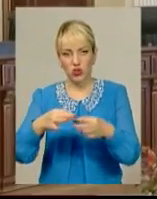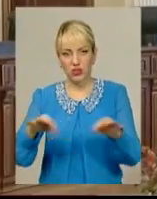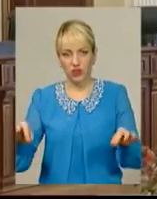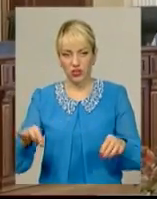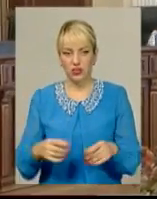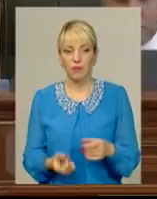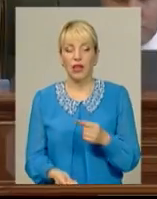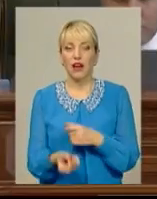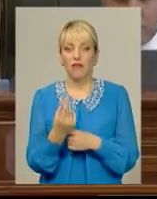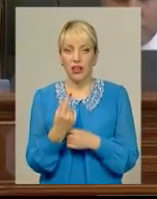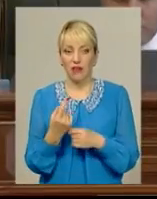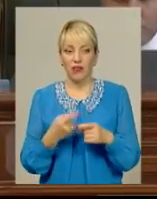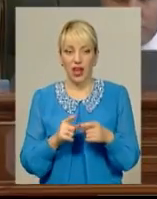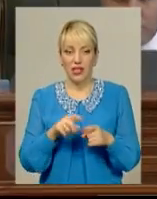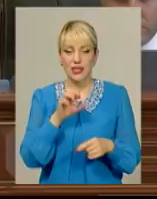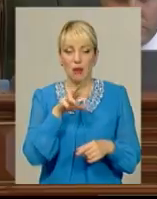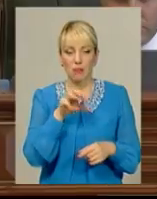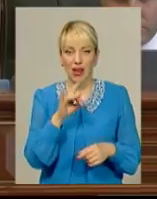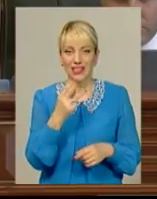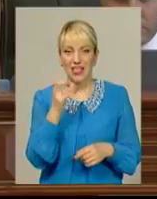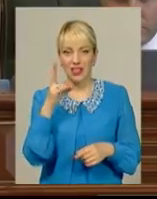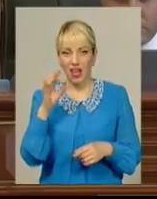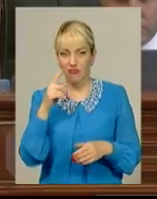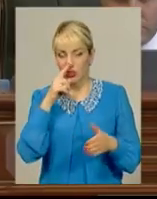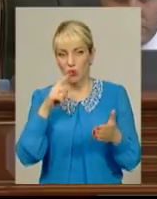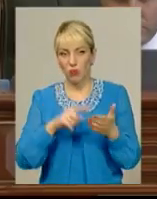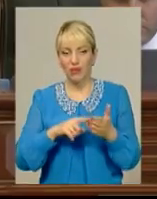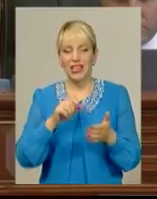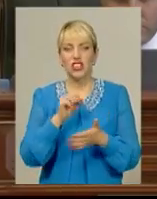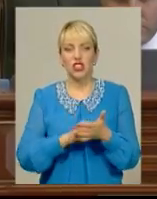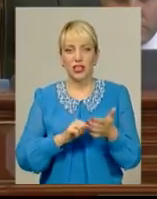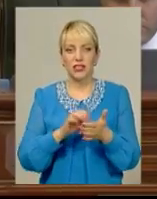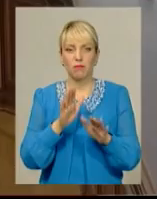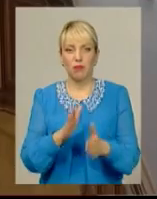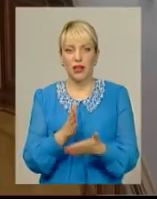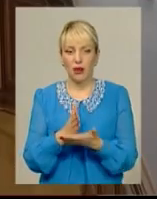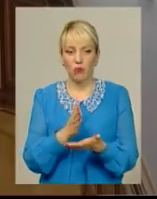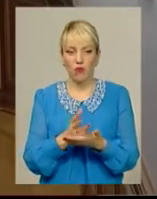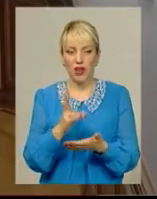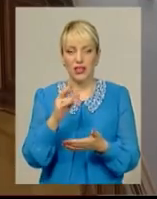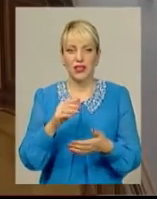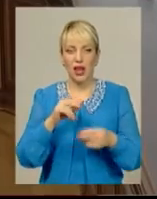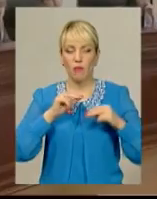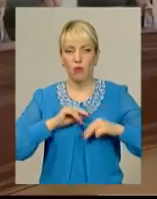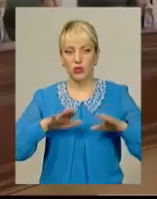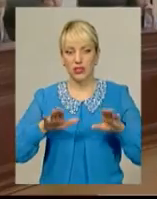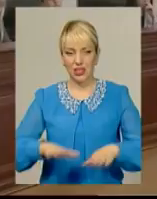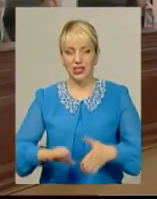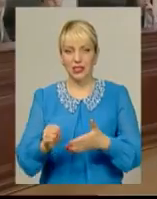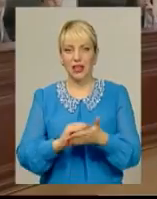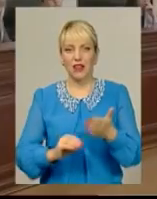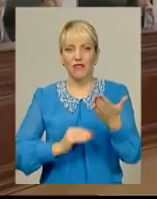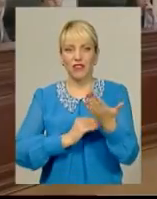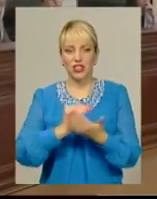немилість Вищої ради юстиції Анатолій Марцинкевич впав саме через перебування на посаді секретаря Вищої кваліфікаційної